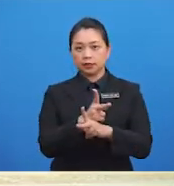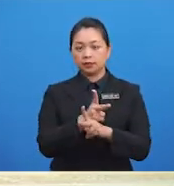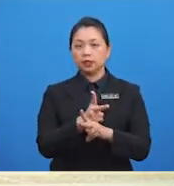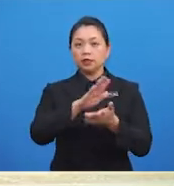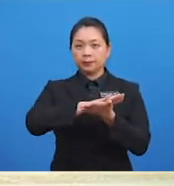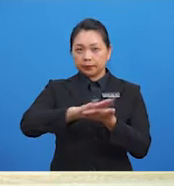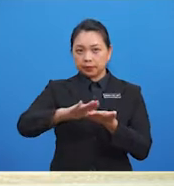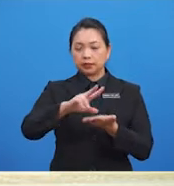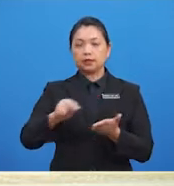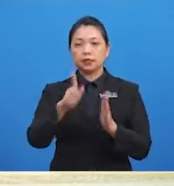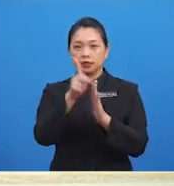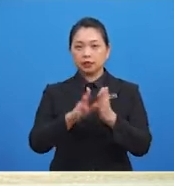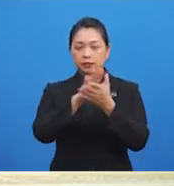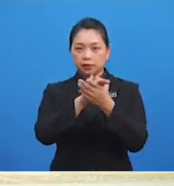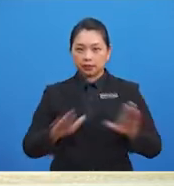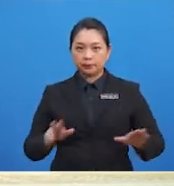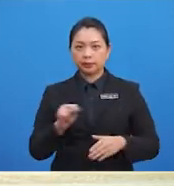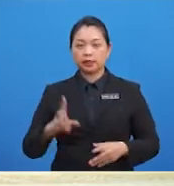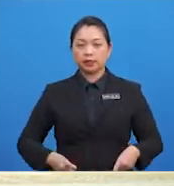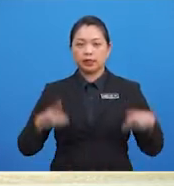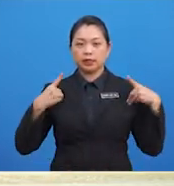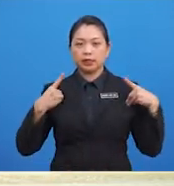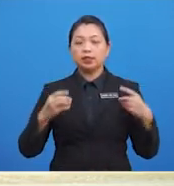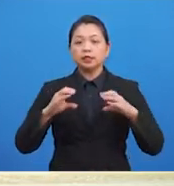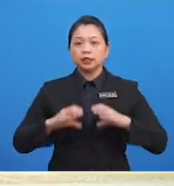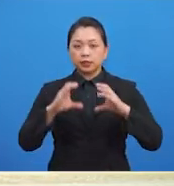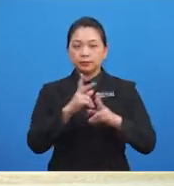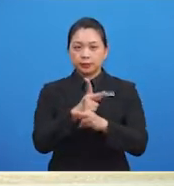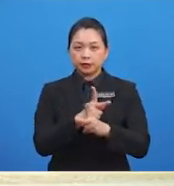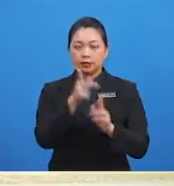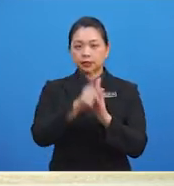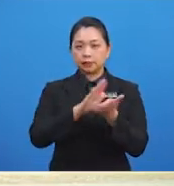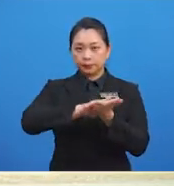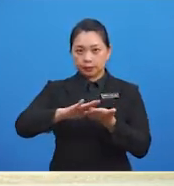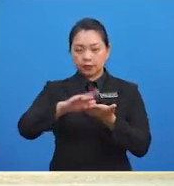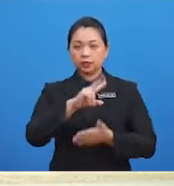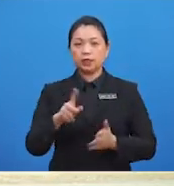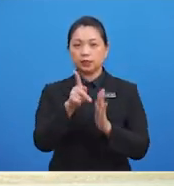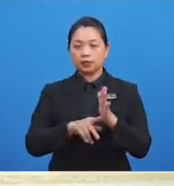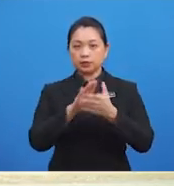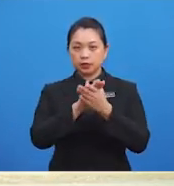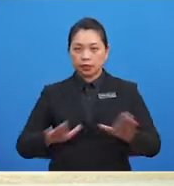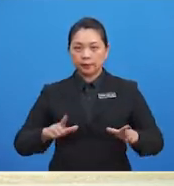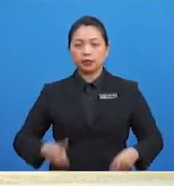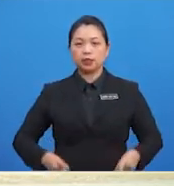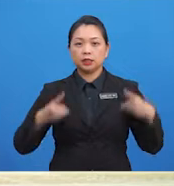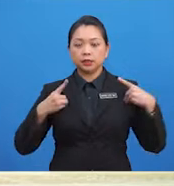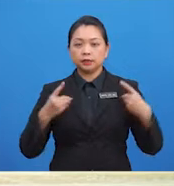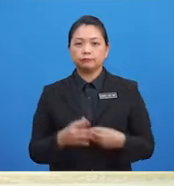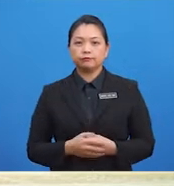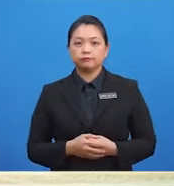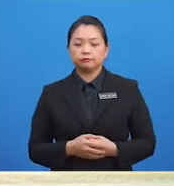kebersihan dan keselamatan diri Cara menjaga kebersihan dan keselamatan diri